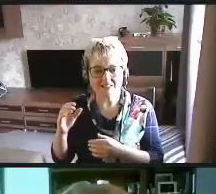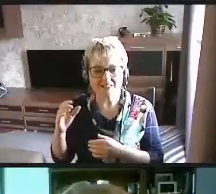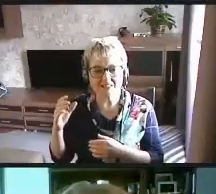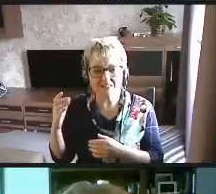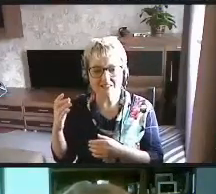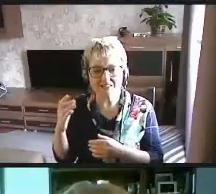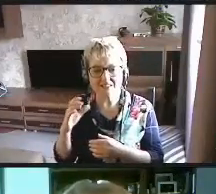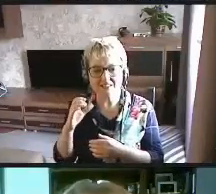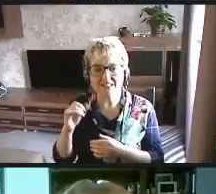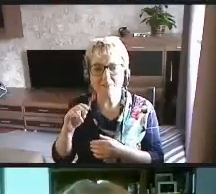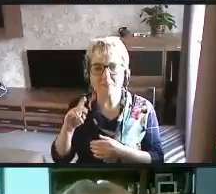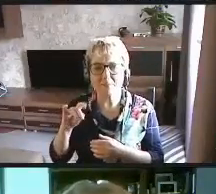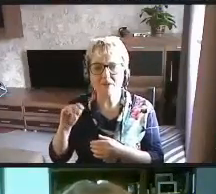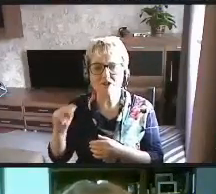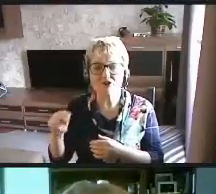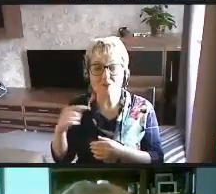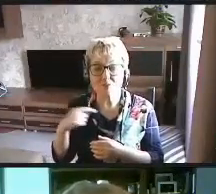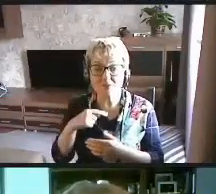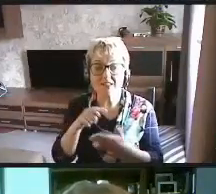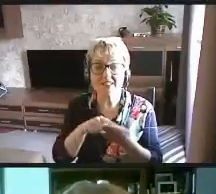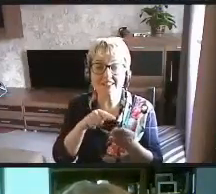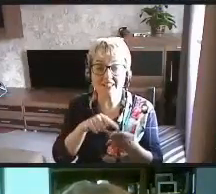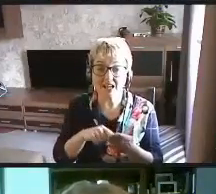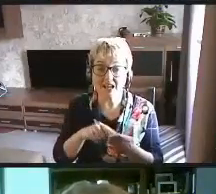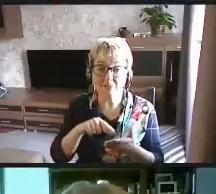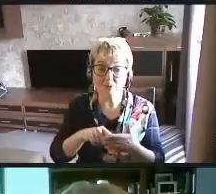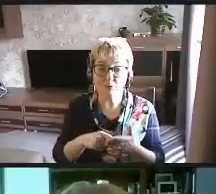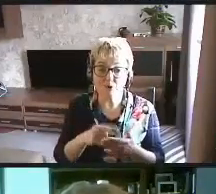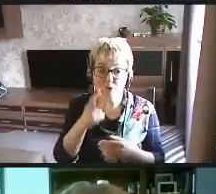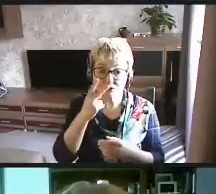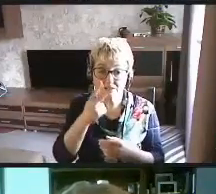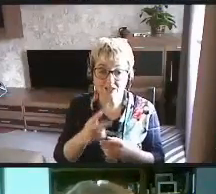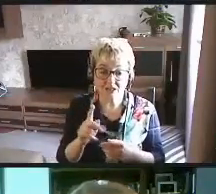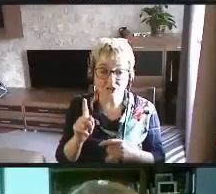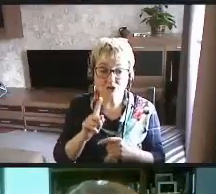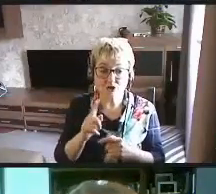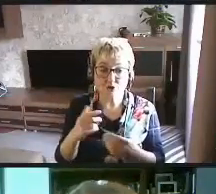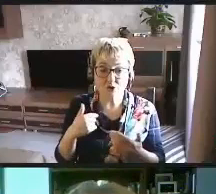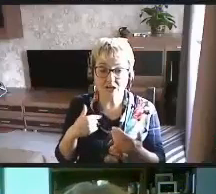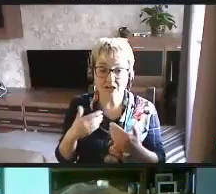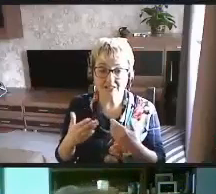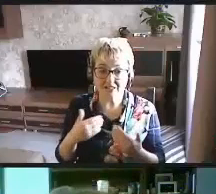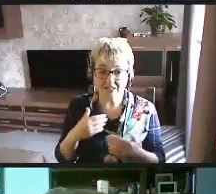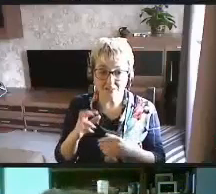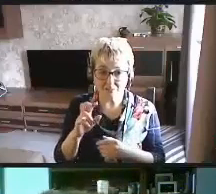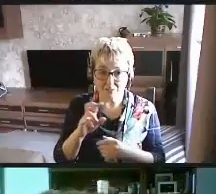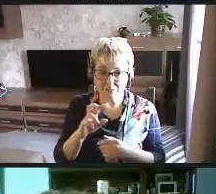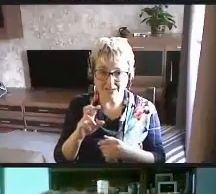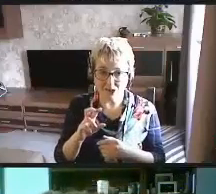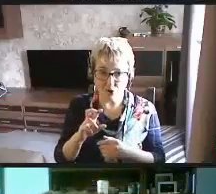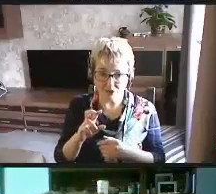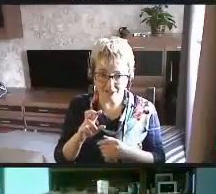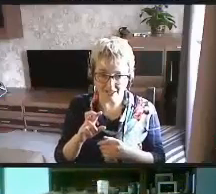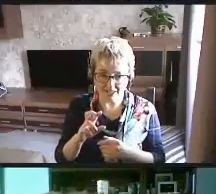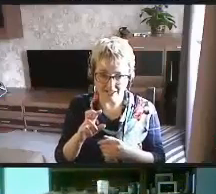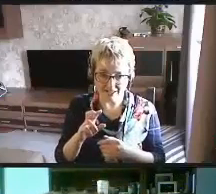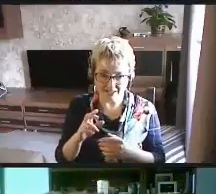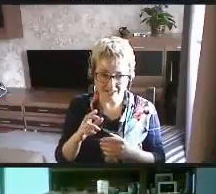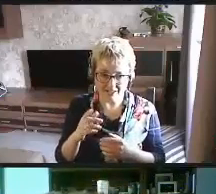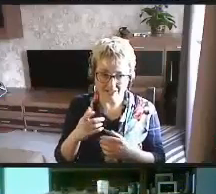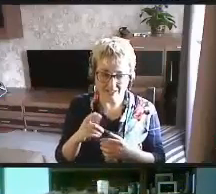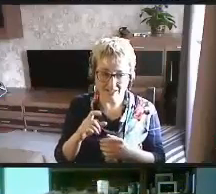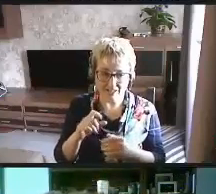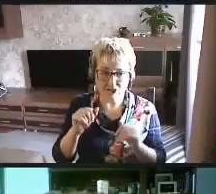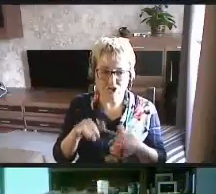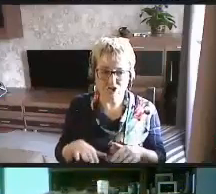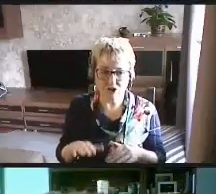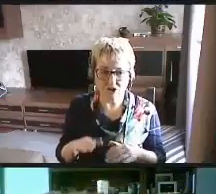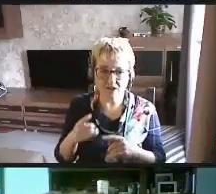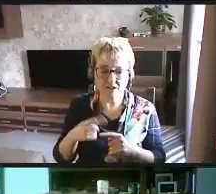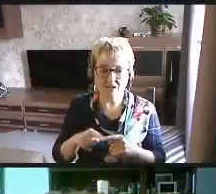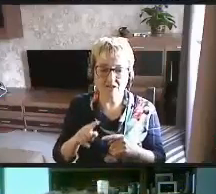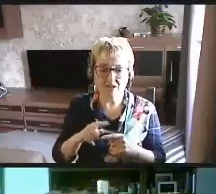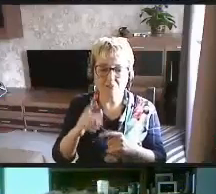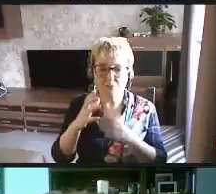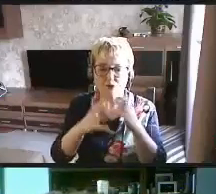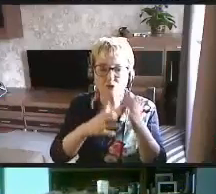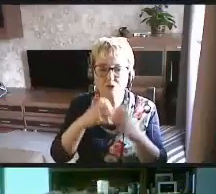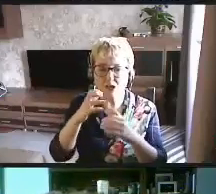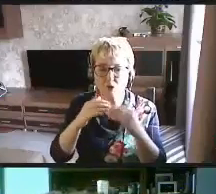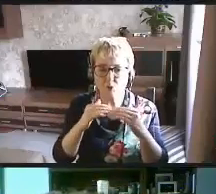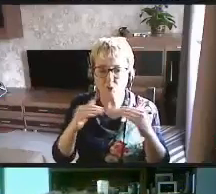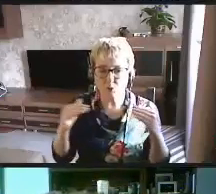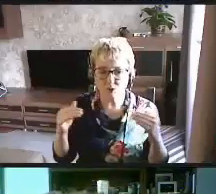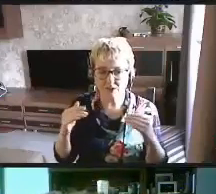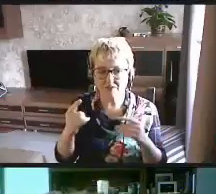Разделяем точку зрения. А что касается библиотеки решений, то на международном уровне, конечно,